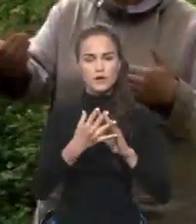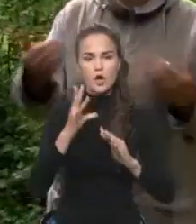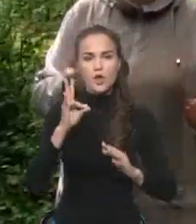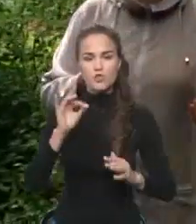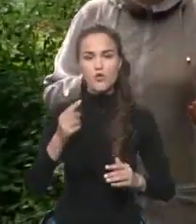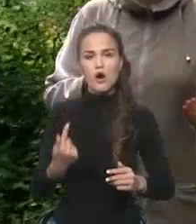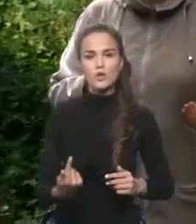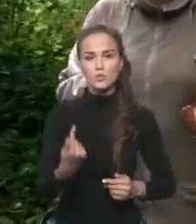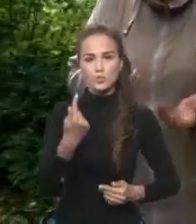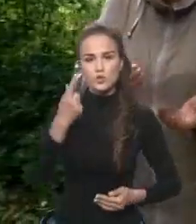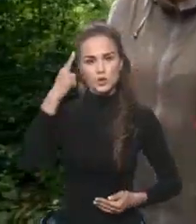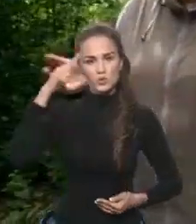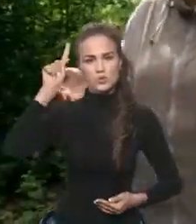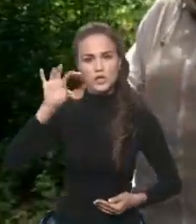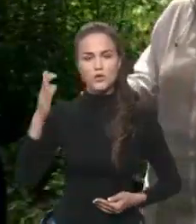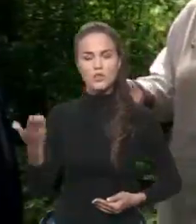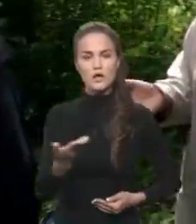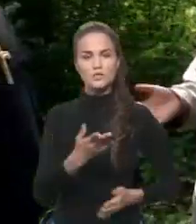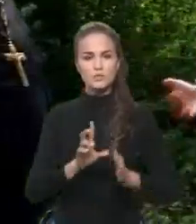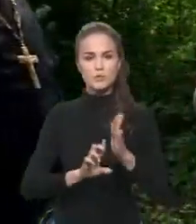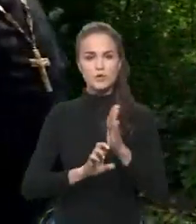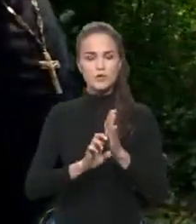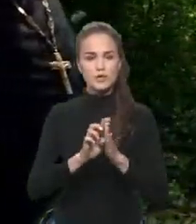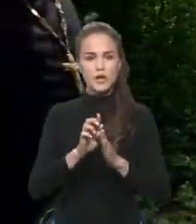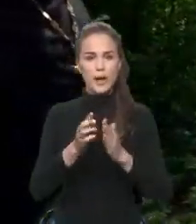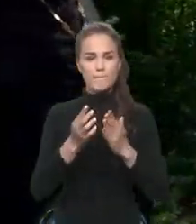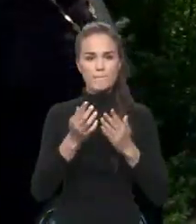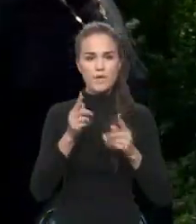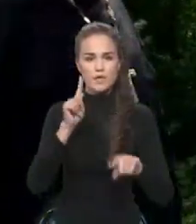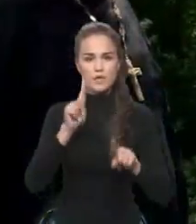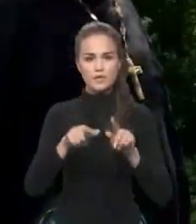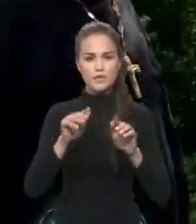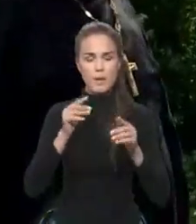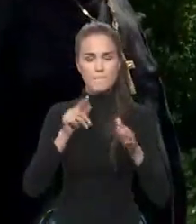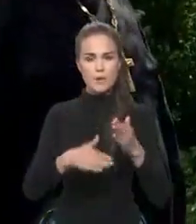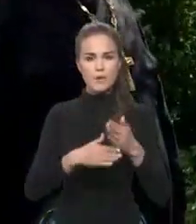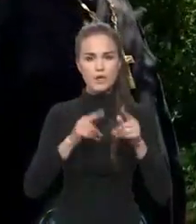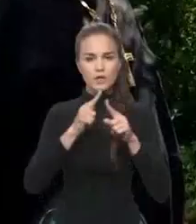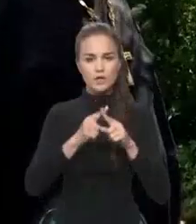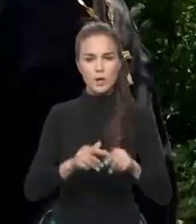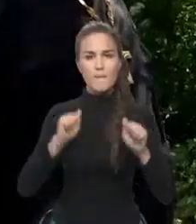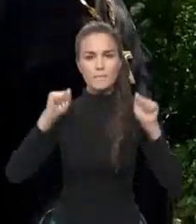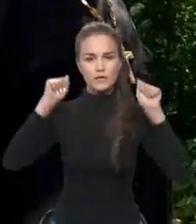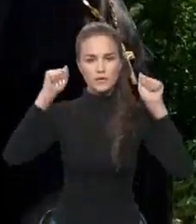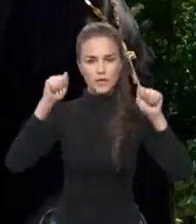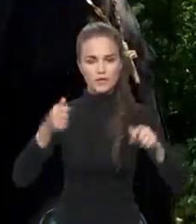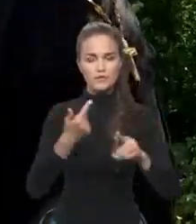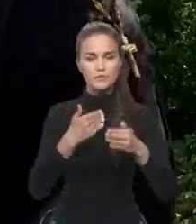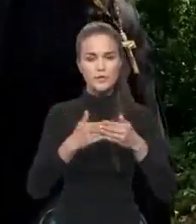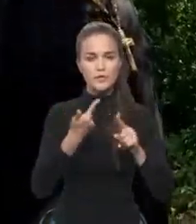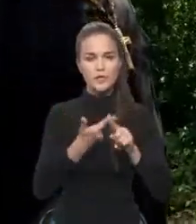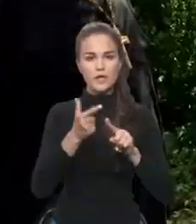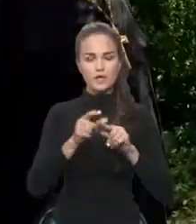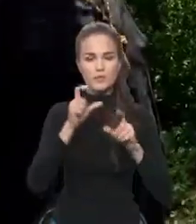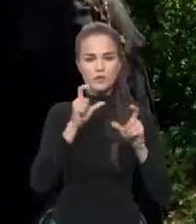узнали о нашем храме И некоторые помогают даже регулярно А просто преклоняюсь, конечно, перед этими людьми Хочется вот сделать